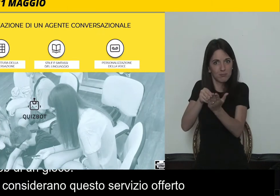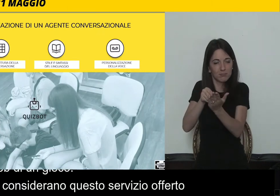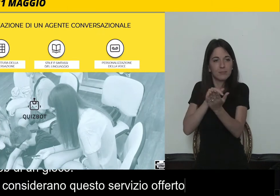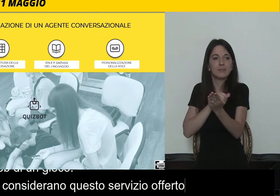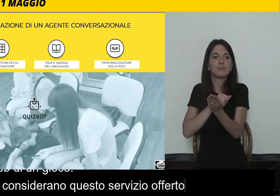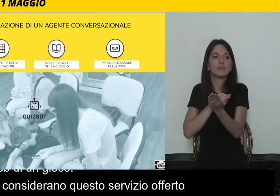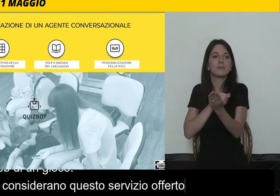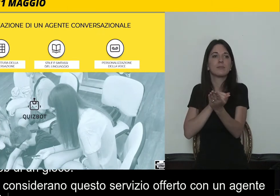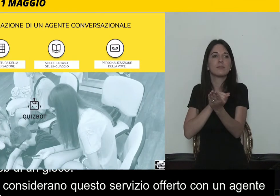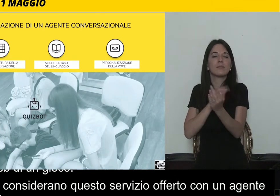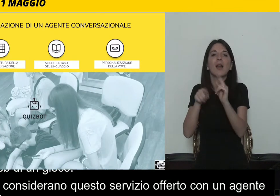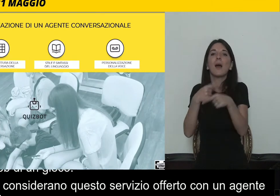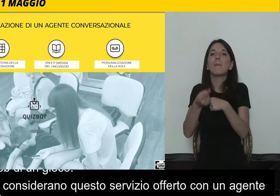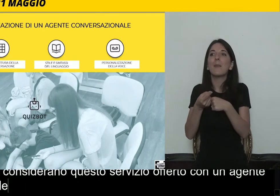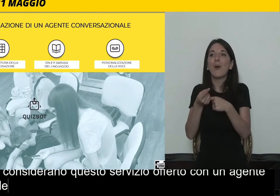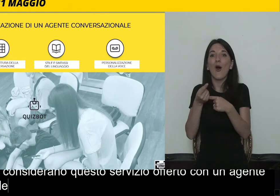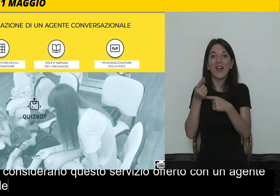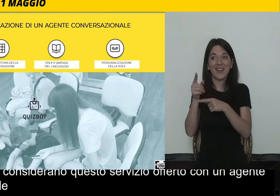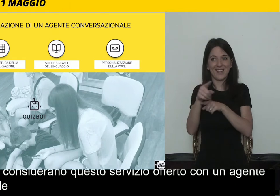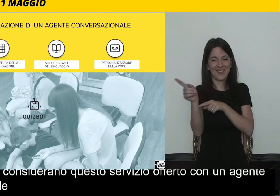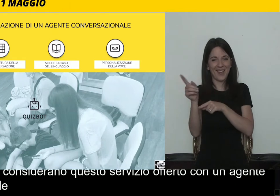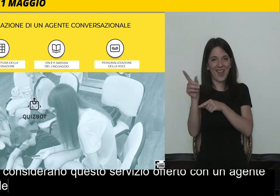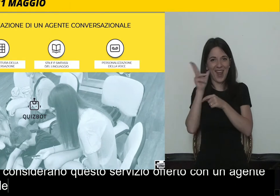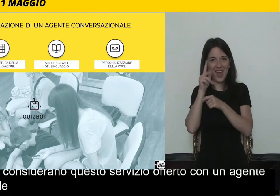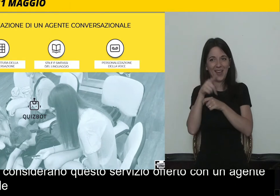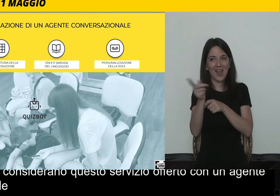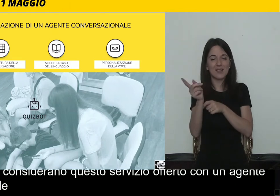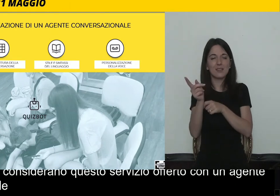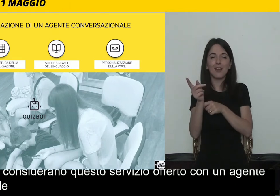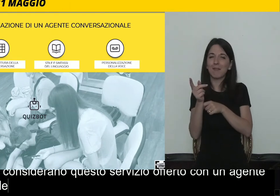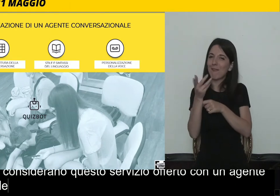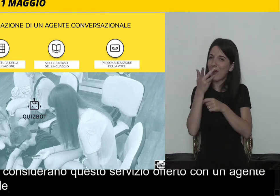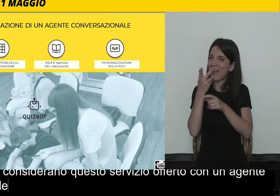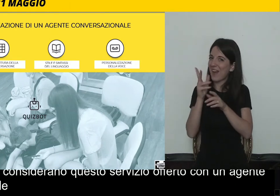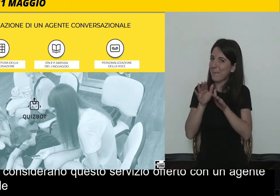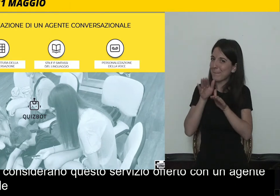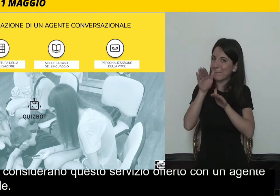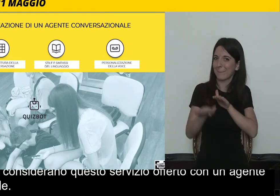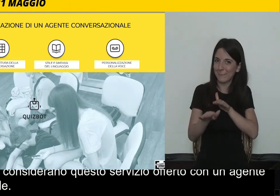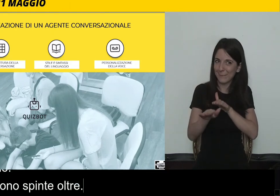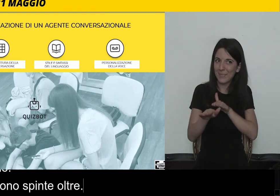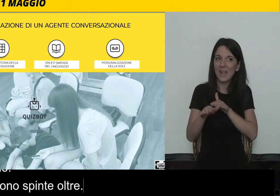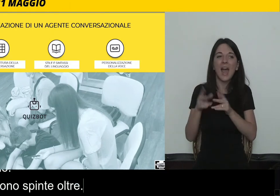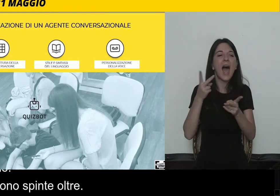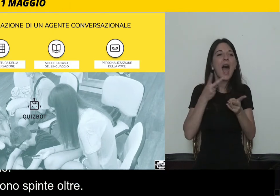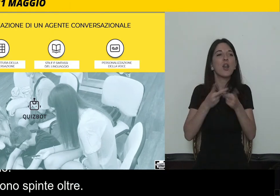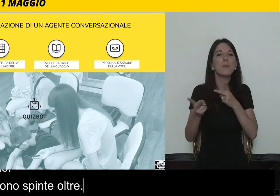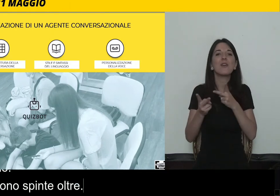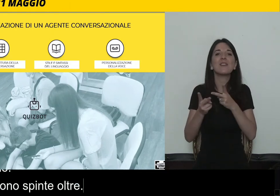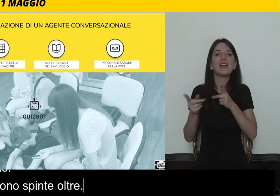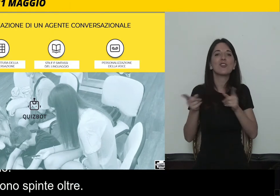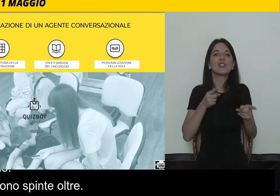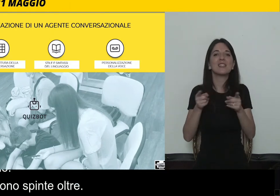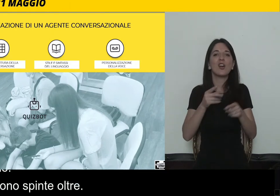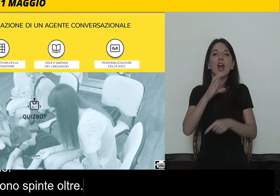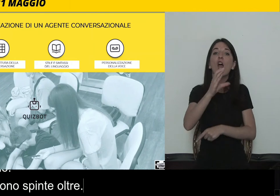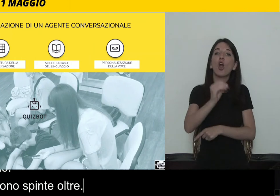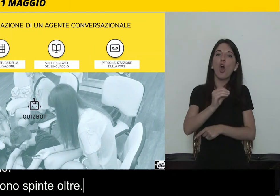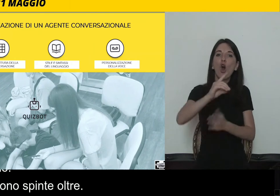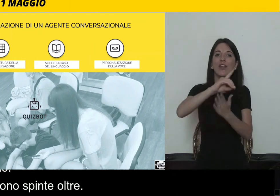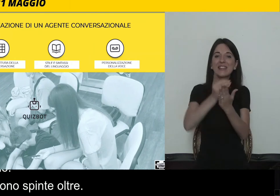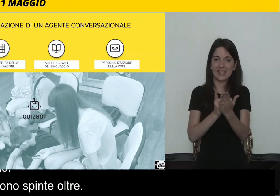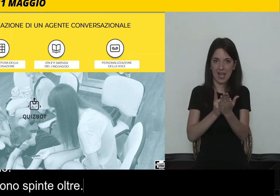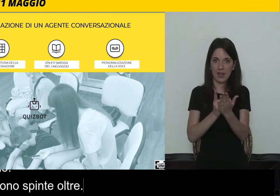le ragazze si sono spinte oltre e hanno voluto organizzare una sessione di co-design, cioè non basta osservare come gli utenti